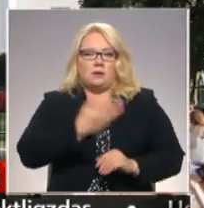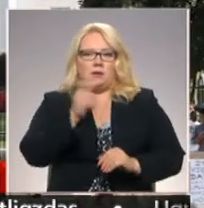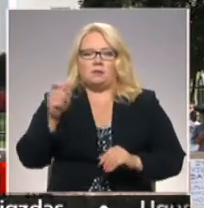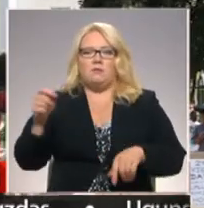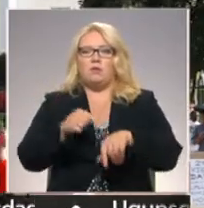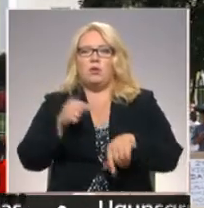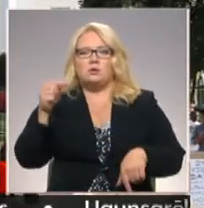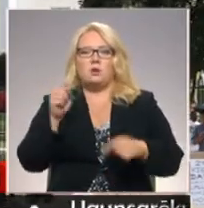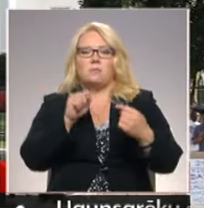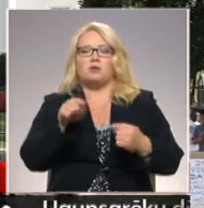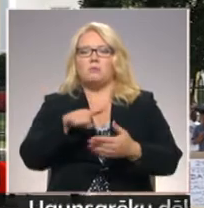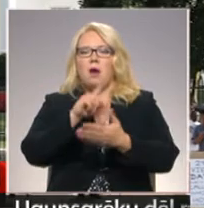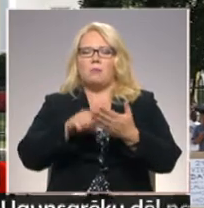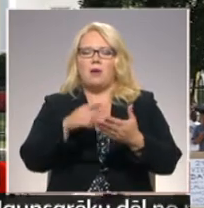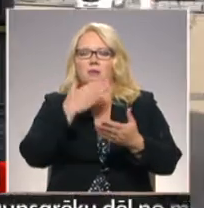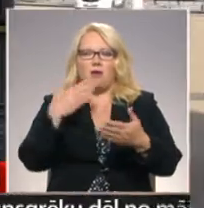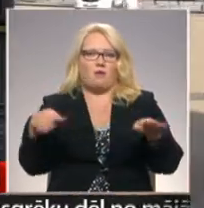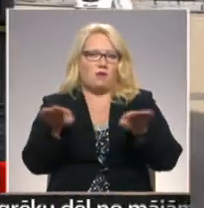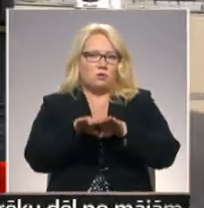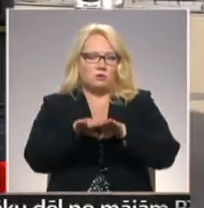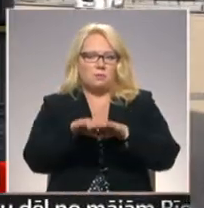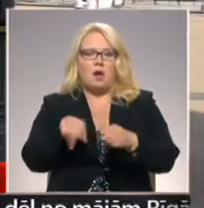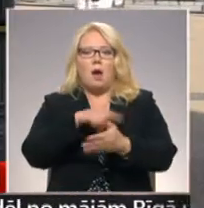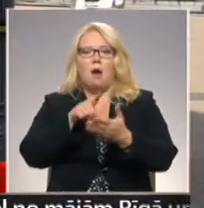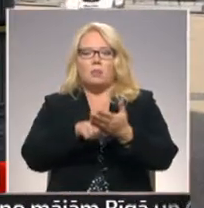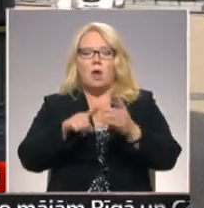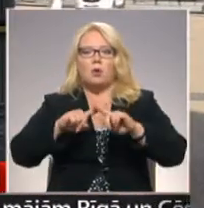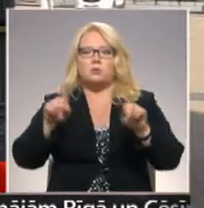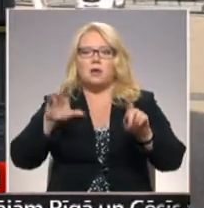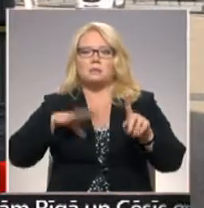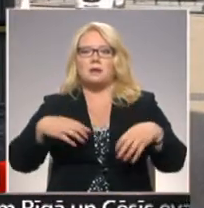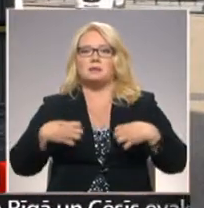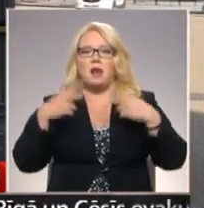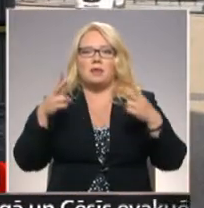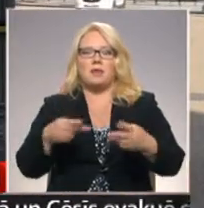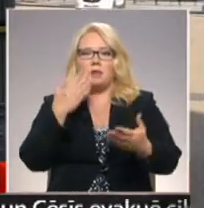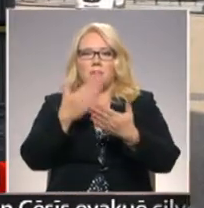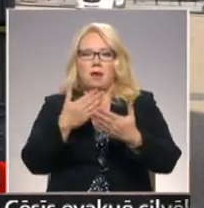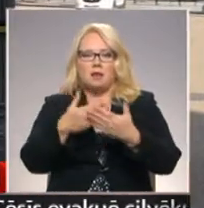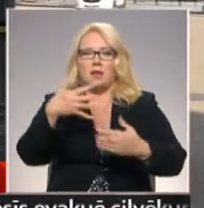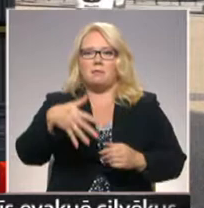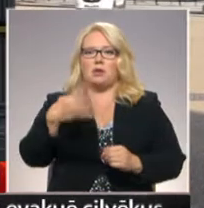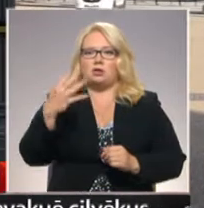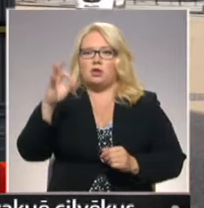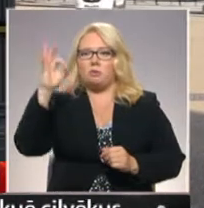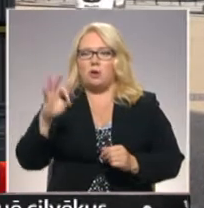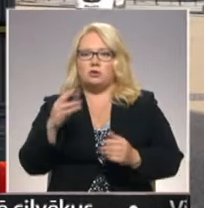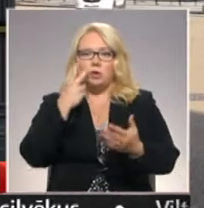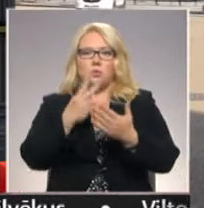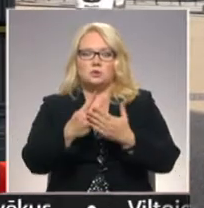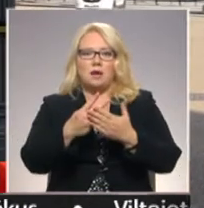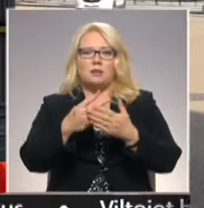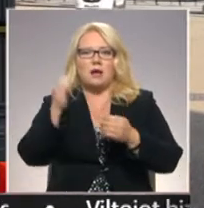noskaņojums pret šīm aptaujām nav viennozīmīgs. Aptauja uzreiz pēc straģēdijas parāda, ka 54% uzskata, ka